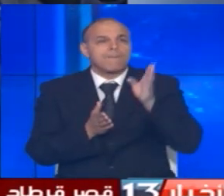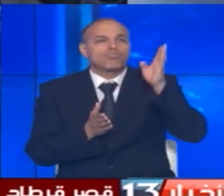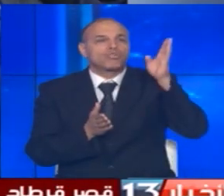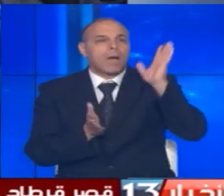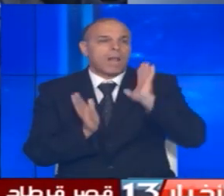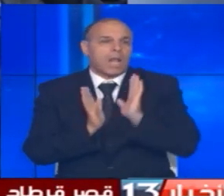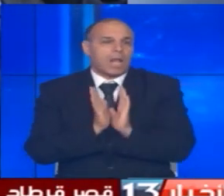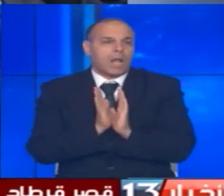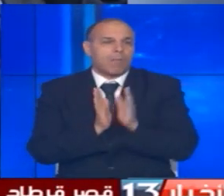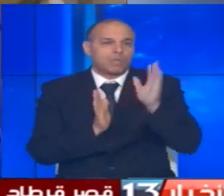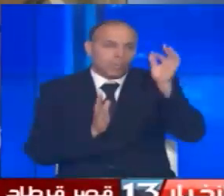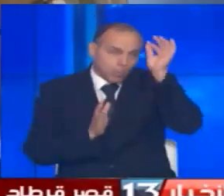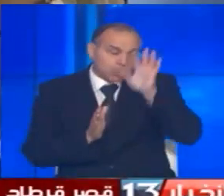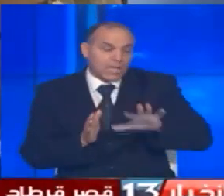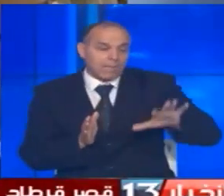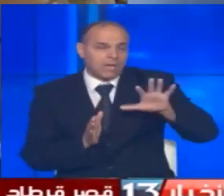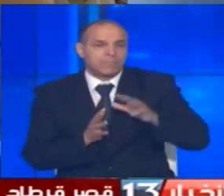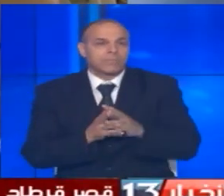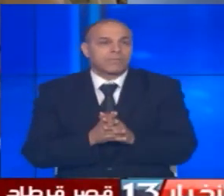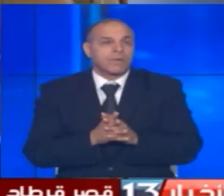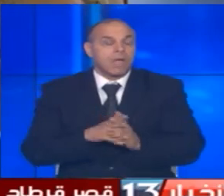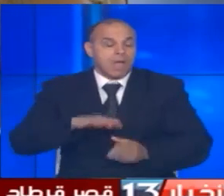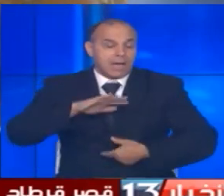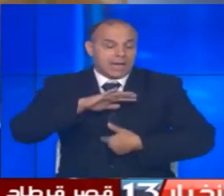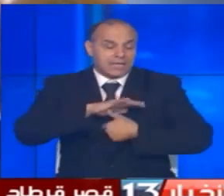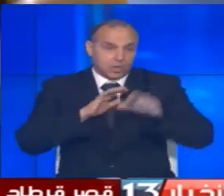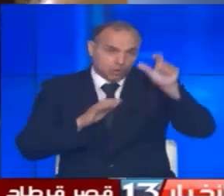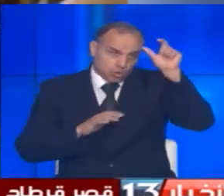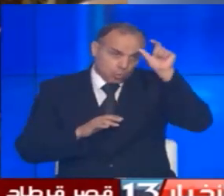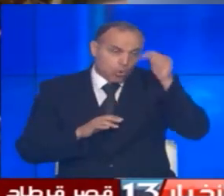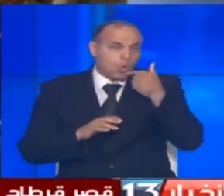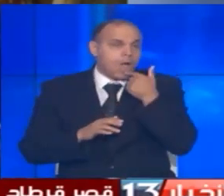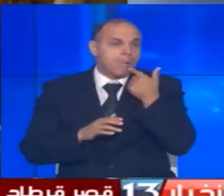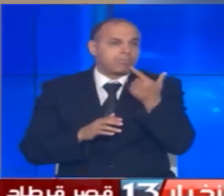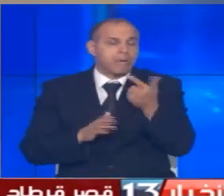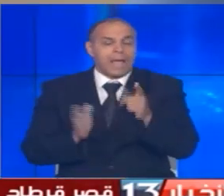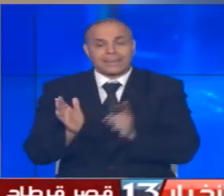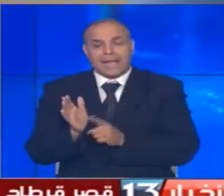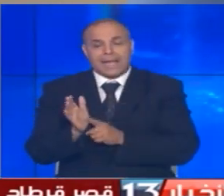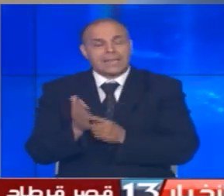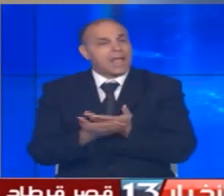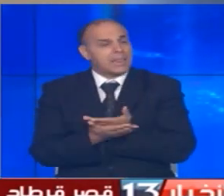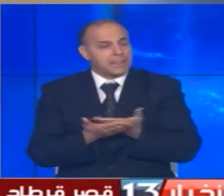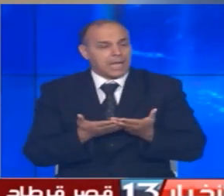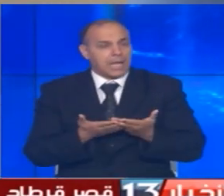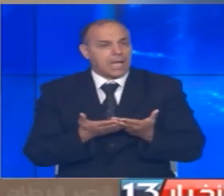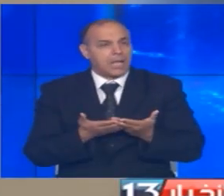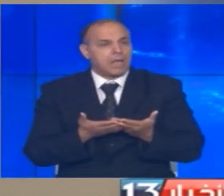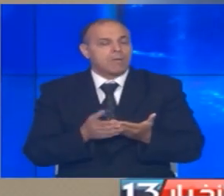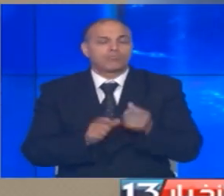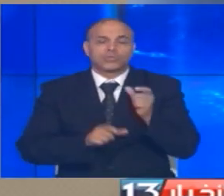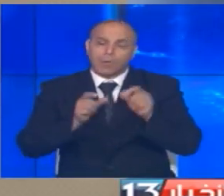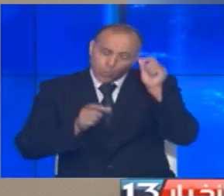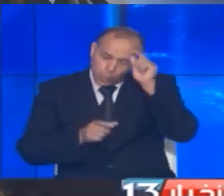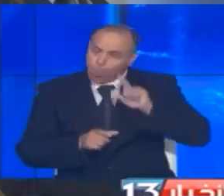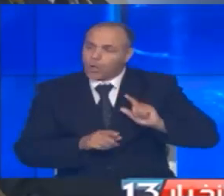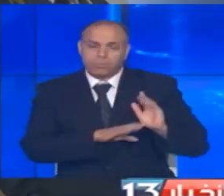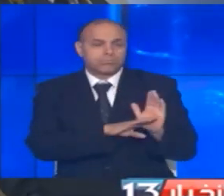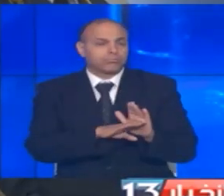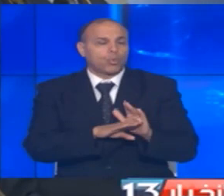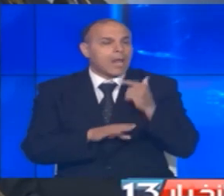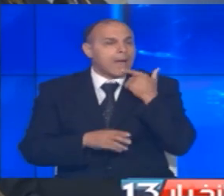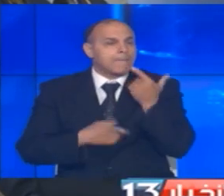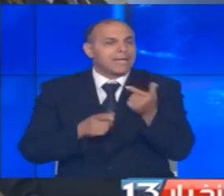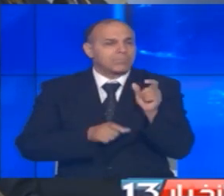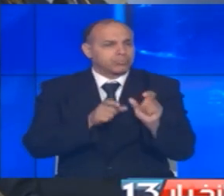ومستقبل تونس رئيس الجمهورية ختم كلمته بالتأكيد على ثقته في المجتمع التونسي وبحرصه على التجميع